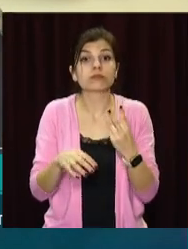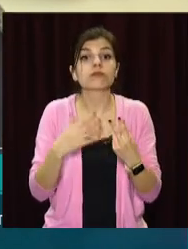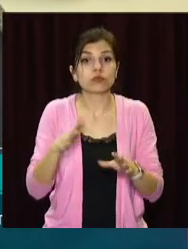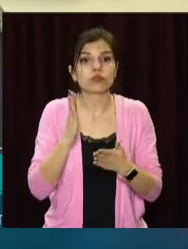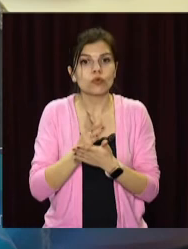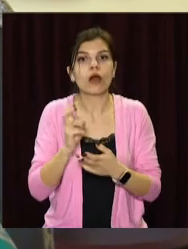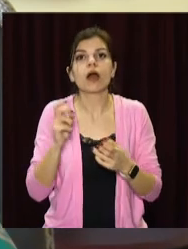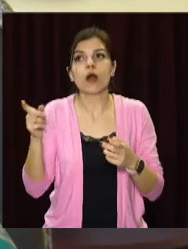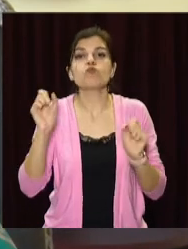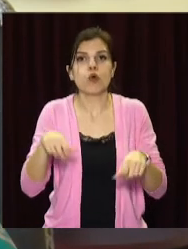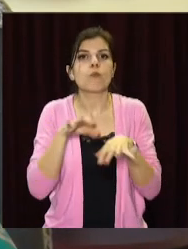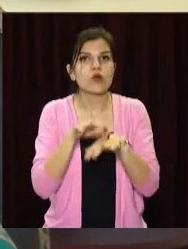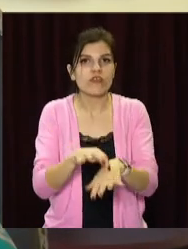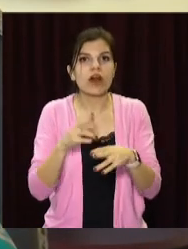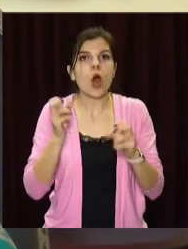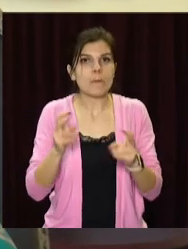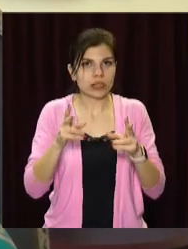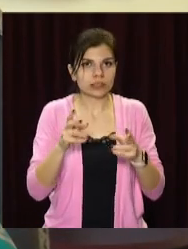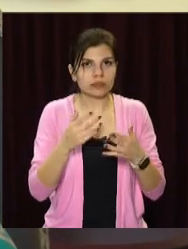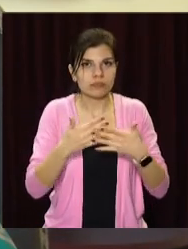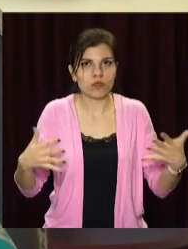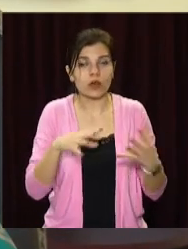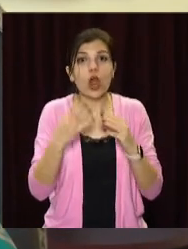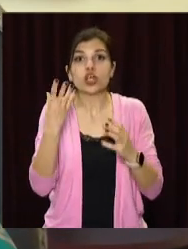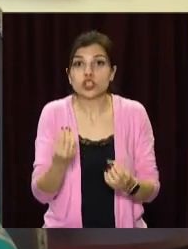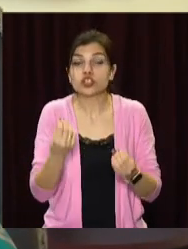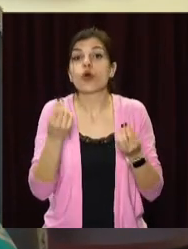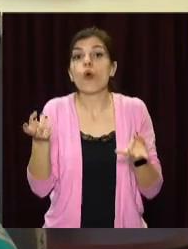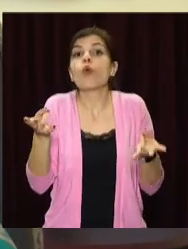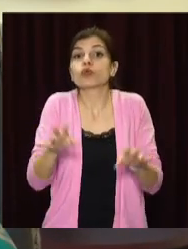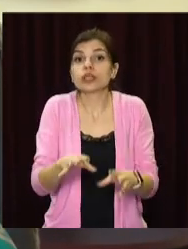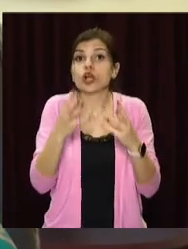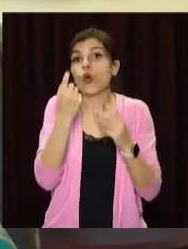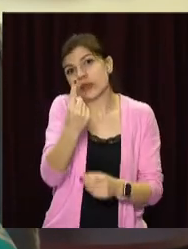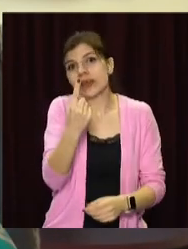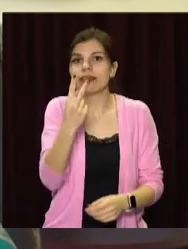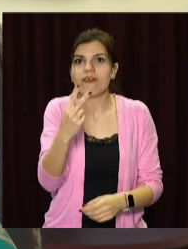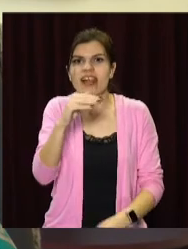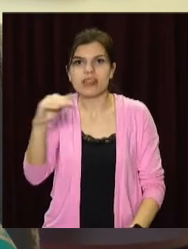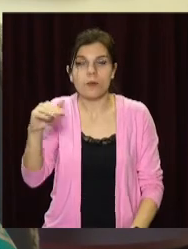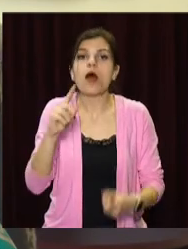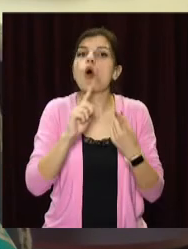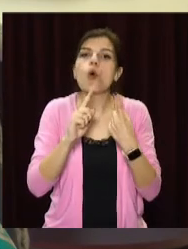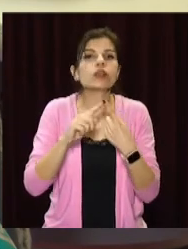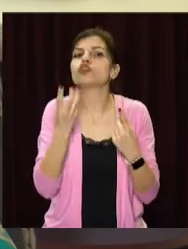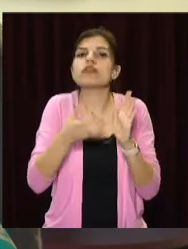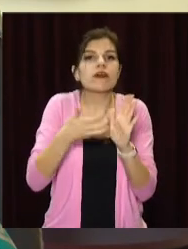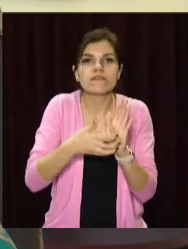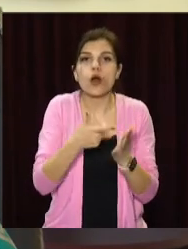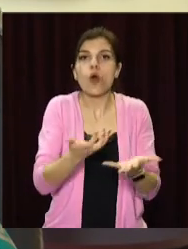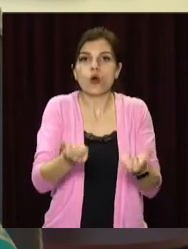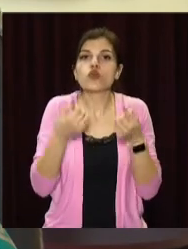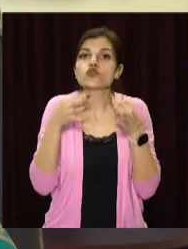ліцензію на провадження з небезпечними відходами. Наразі у них залишилось іще один чи два етапи.